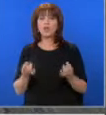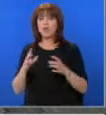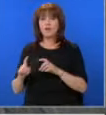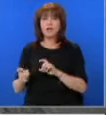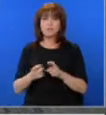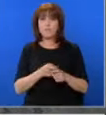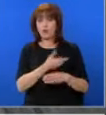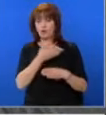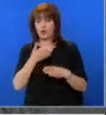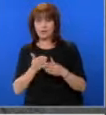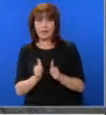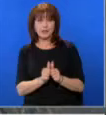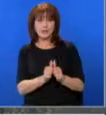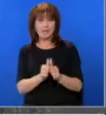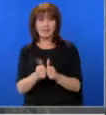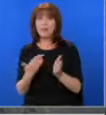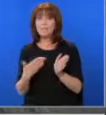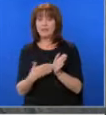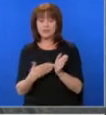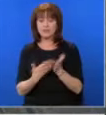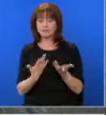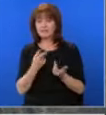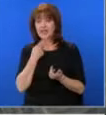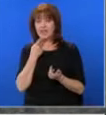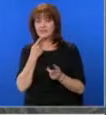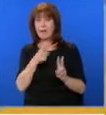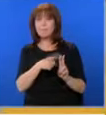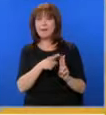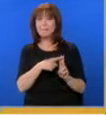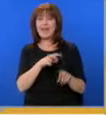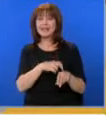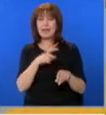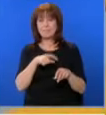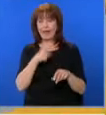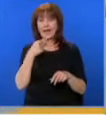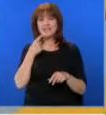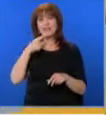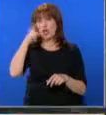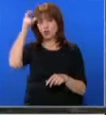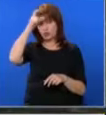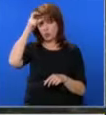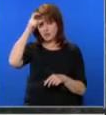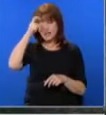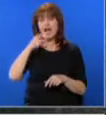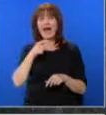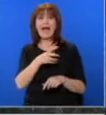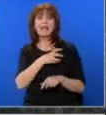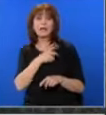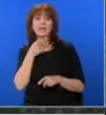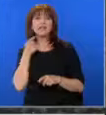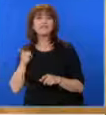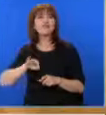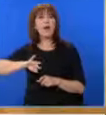спор между досегашните партньори. Причината. Наричания от ППДБ Турски, а от ГЕРБ СДС Балкански поток.